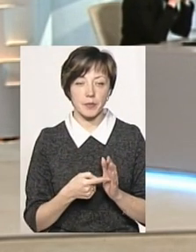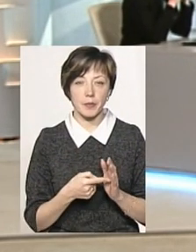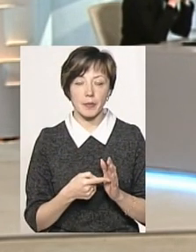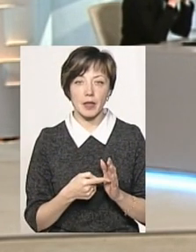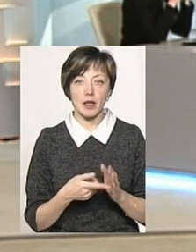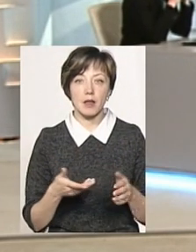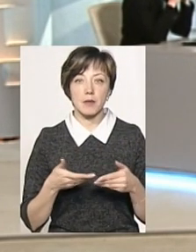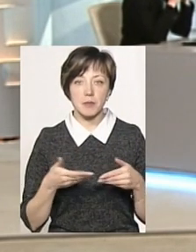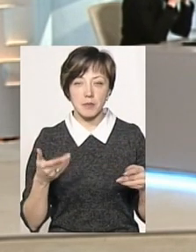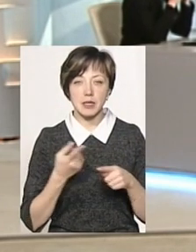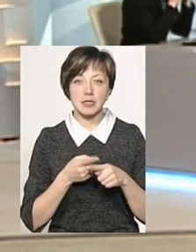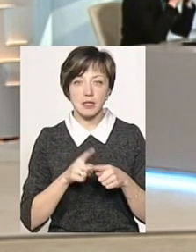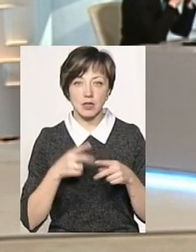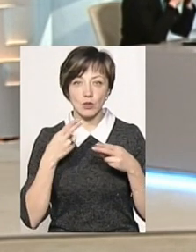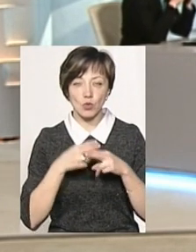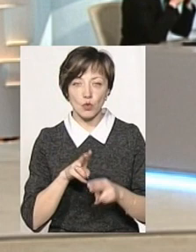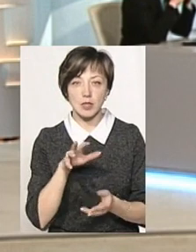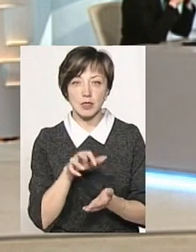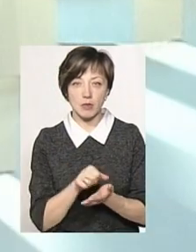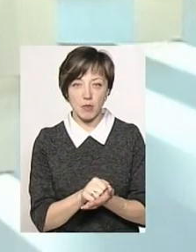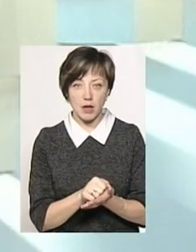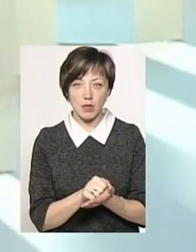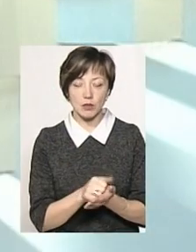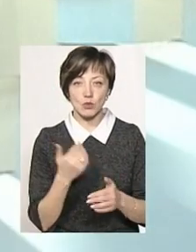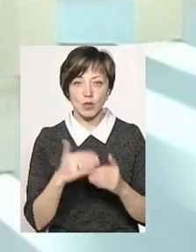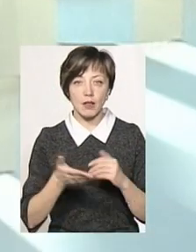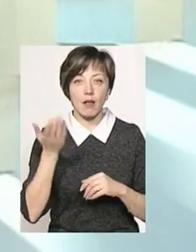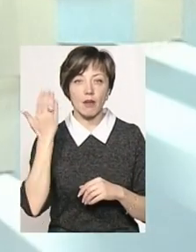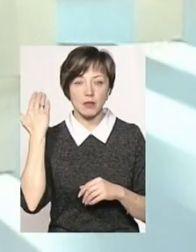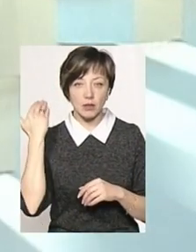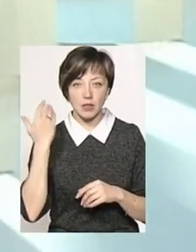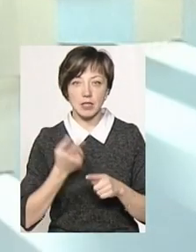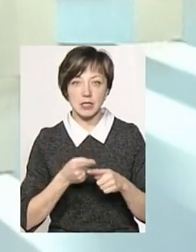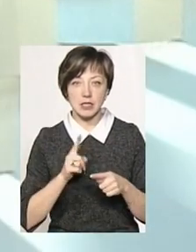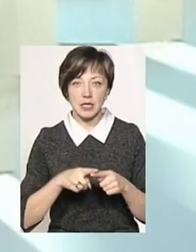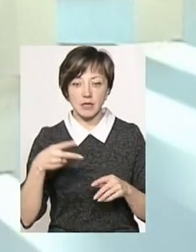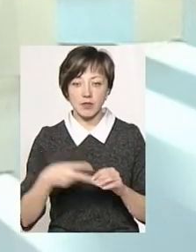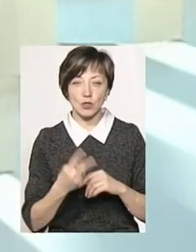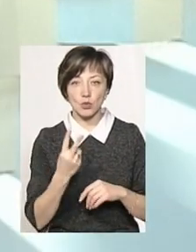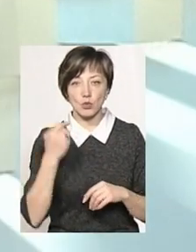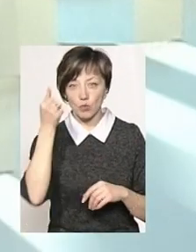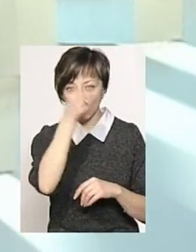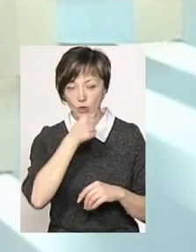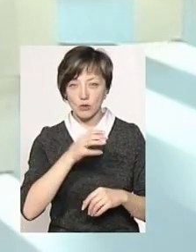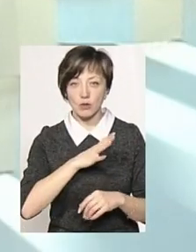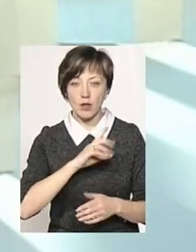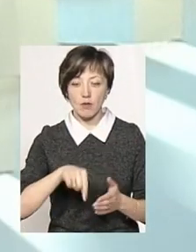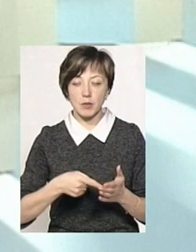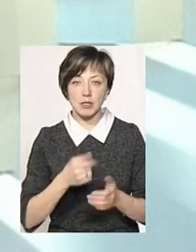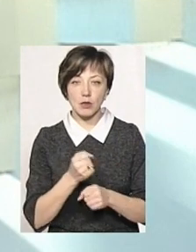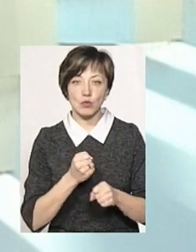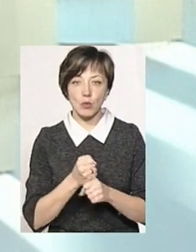цією технологією займалися вже давним-давно, скажімо так, це ще в 2002 році була в місті